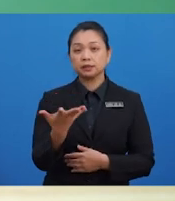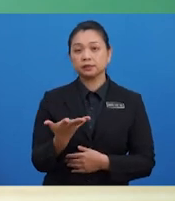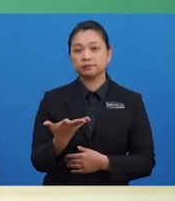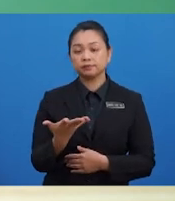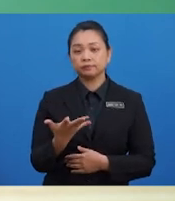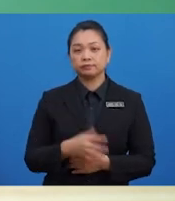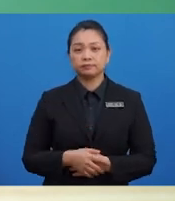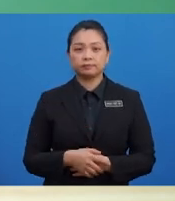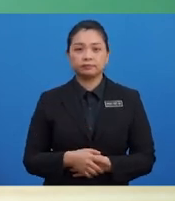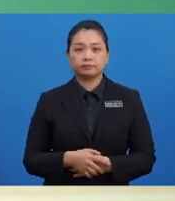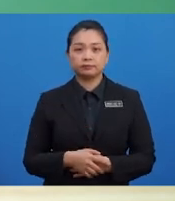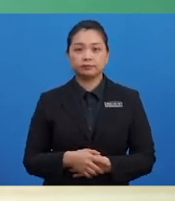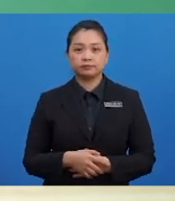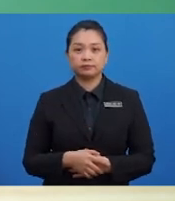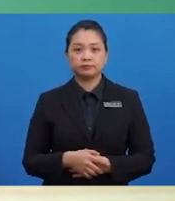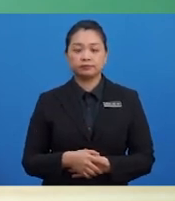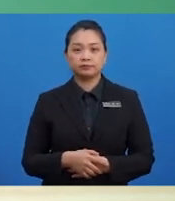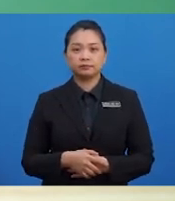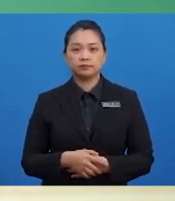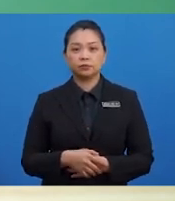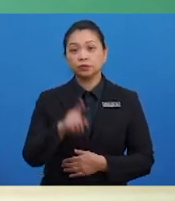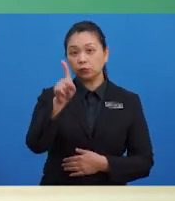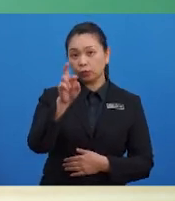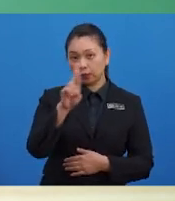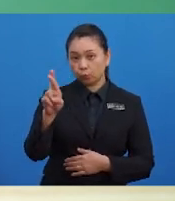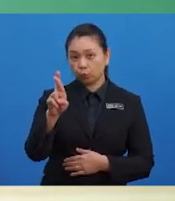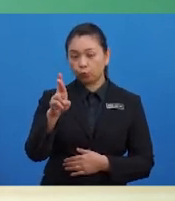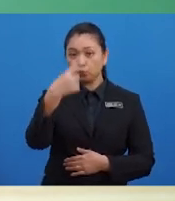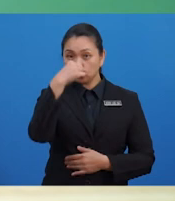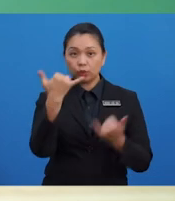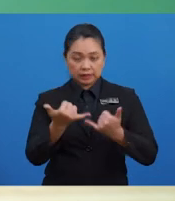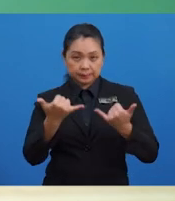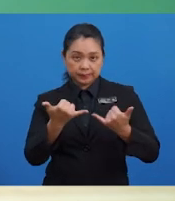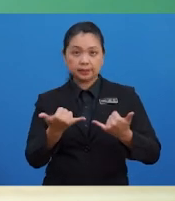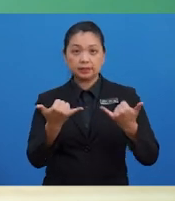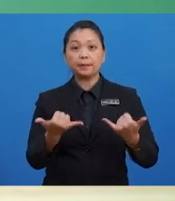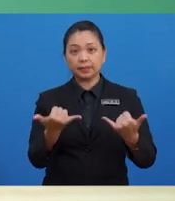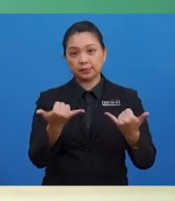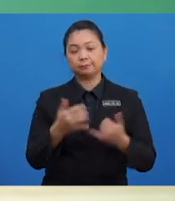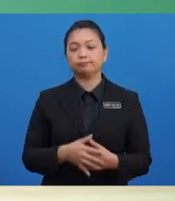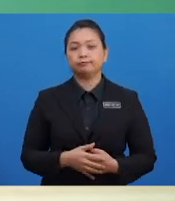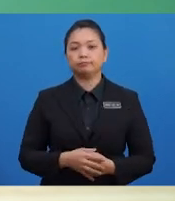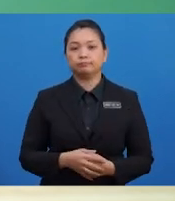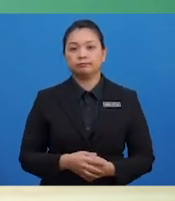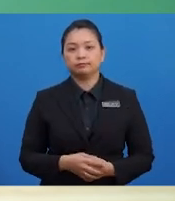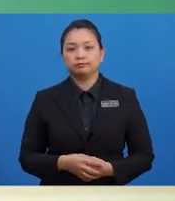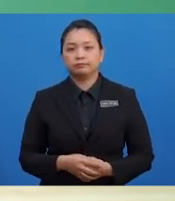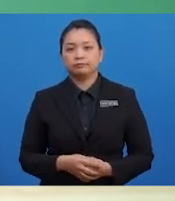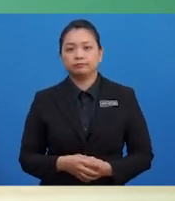Jumlahnya ialah RM1000 iaitu RM250